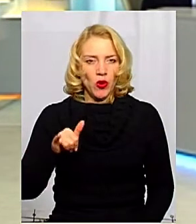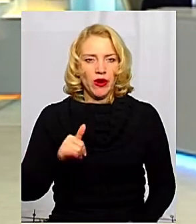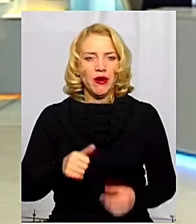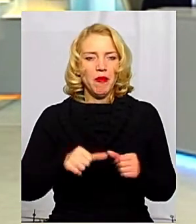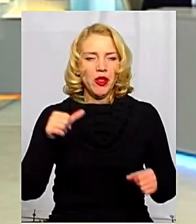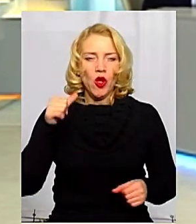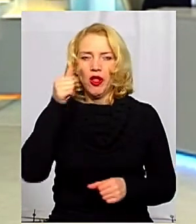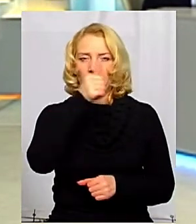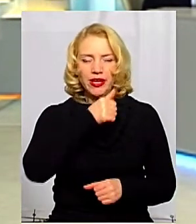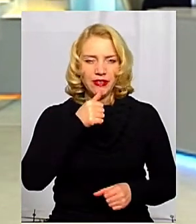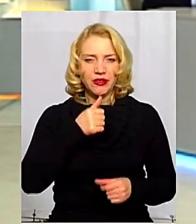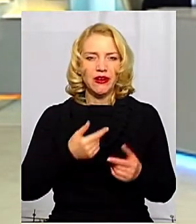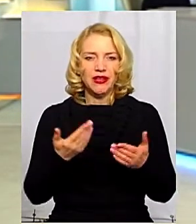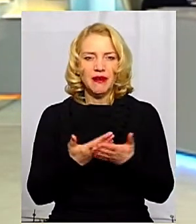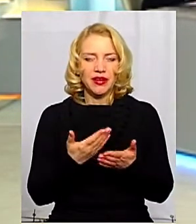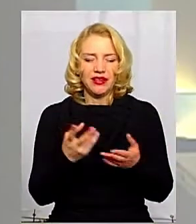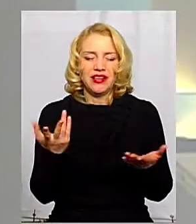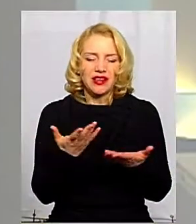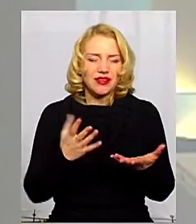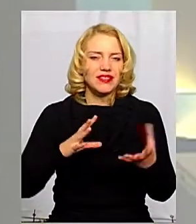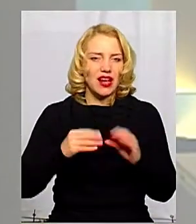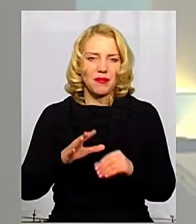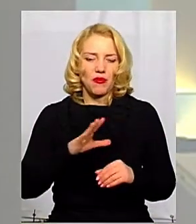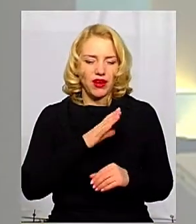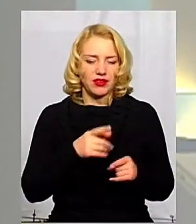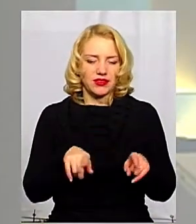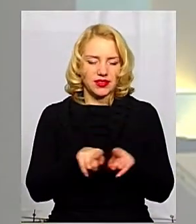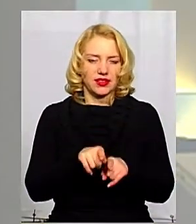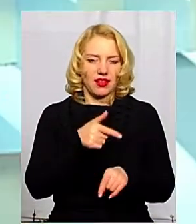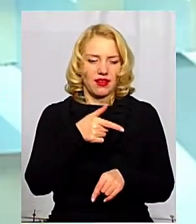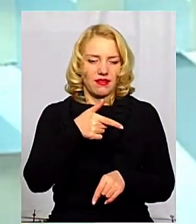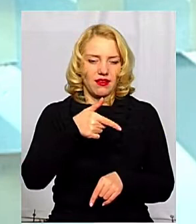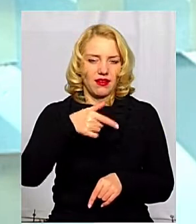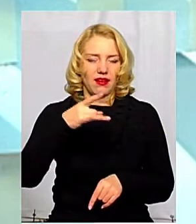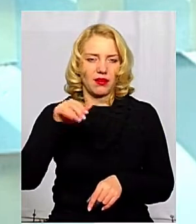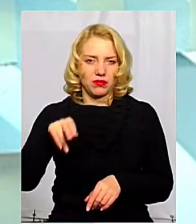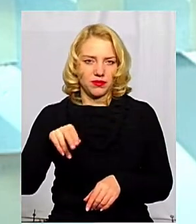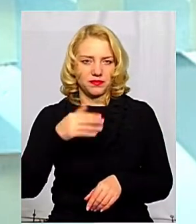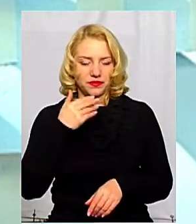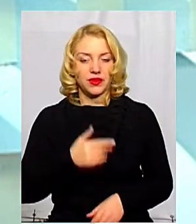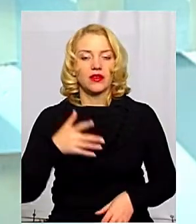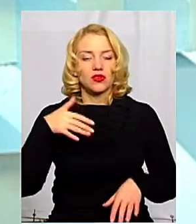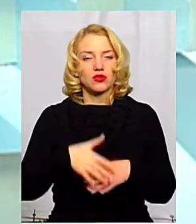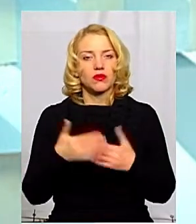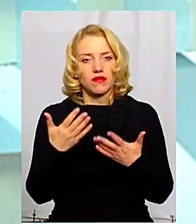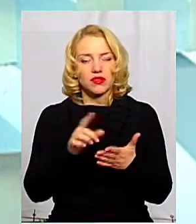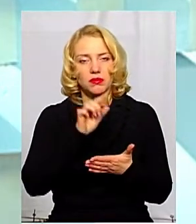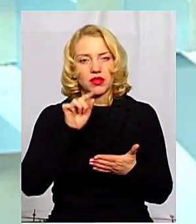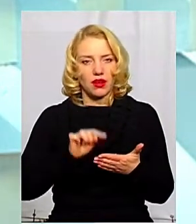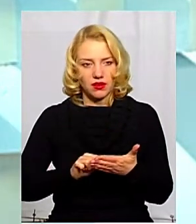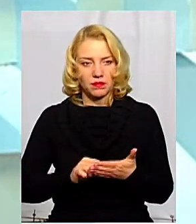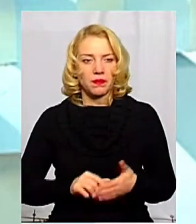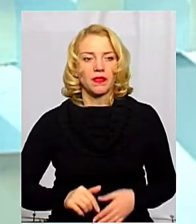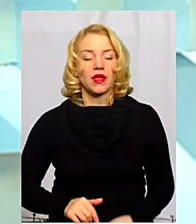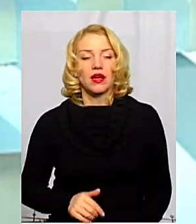минулорічного, скажімо? І взагалі, які вони бувають, ті грипи? Зрозуміло, Ваше запитання. На сьогоднішній день